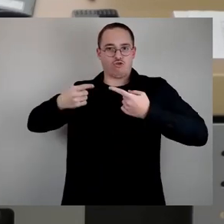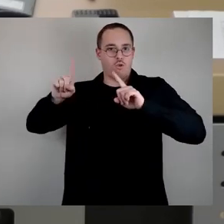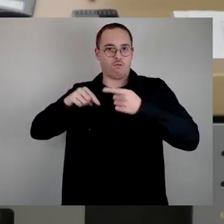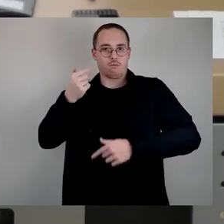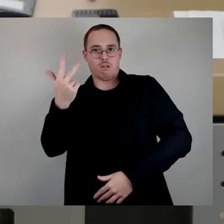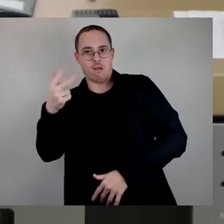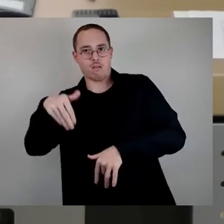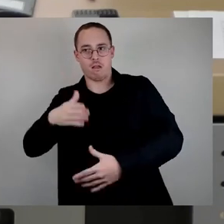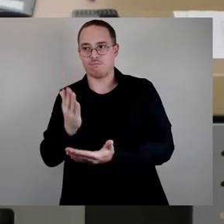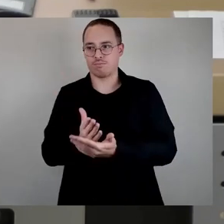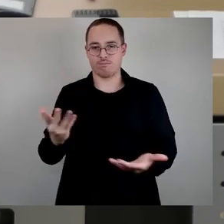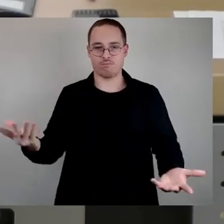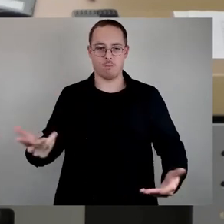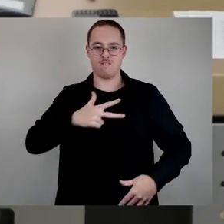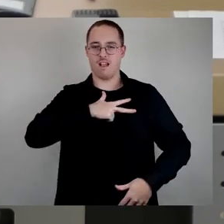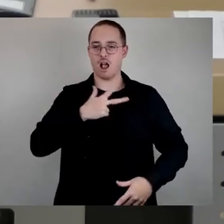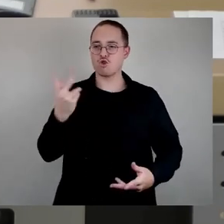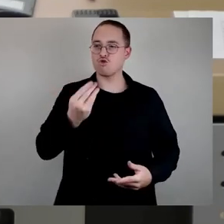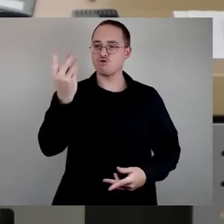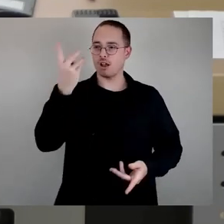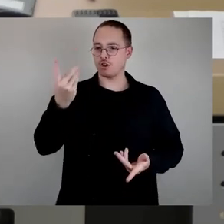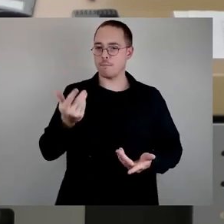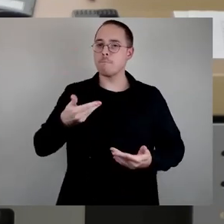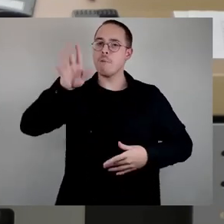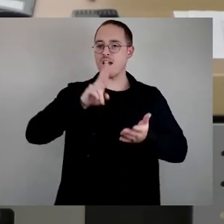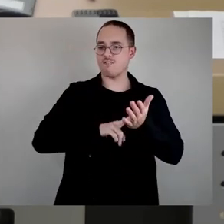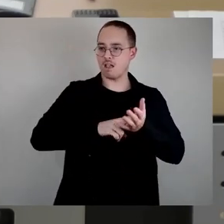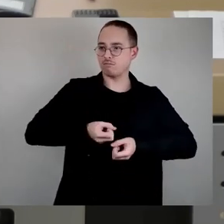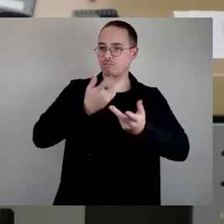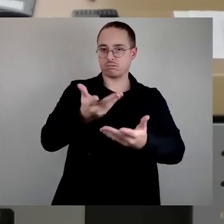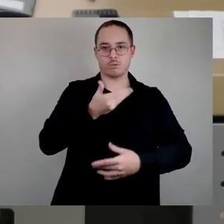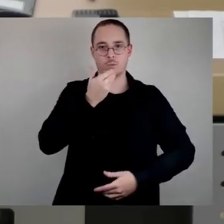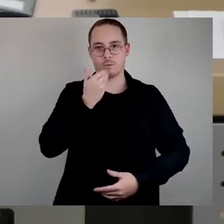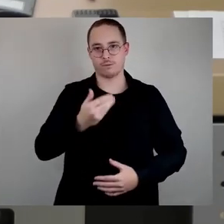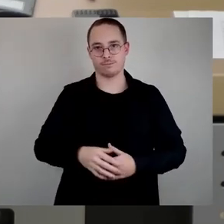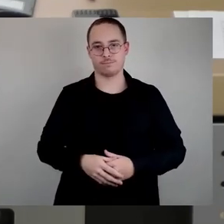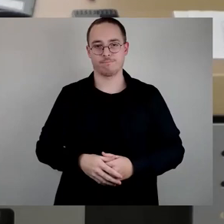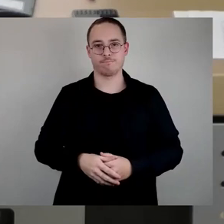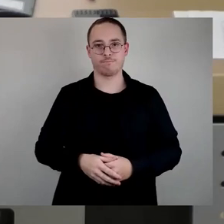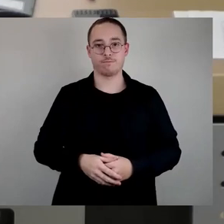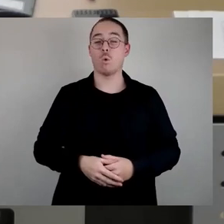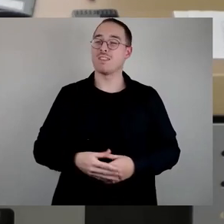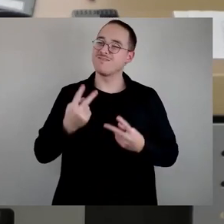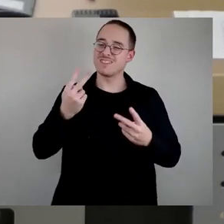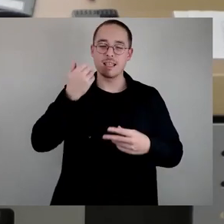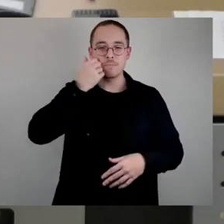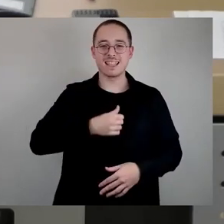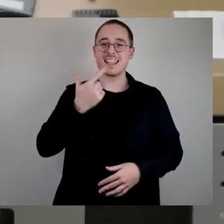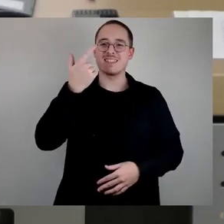Gut ist, dass die Mittagspause eingeführt wird und dass wenigstens ab 20 Uhr kein Verstärker mehr eingesetzt werden darf.